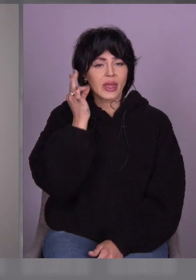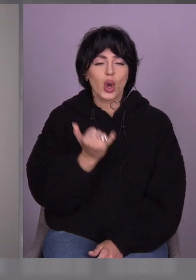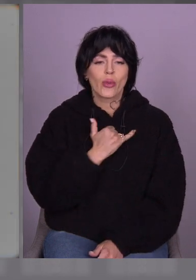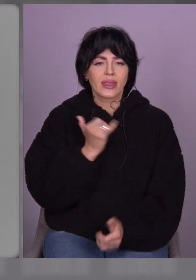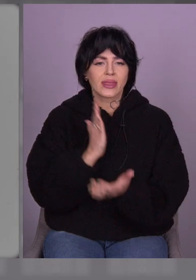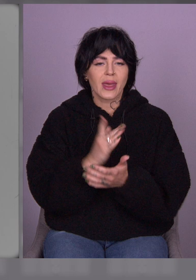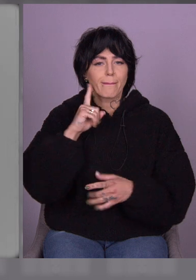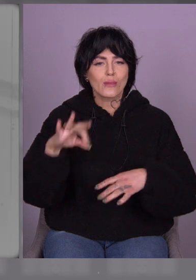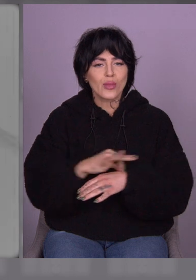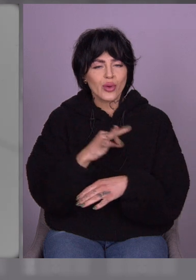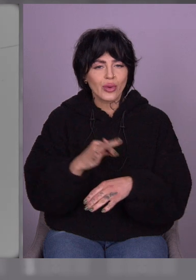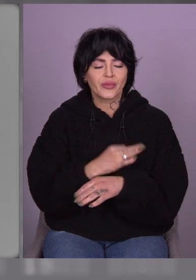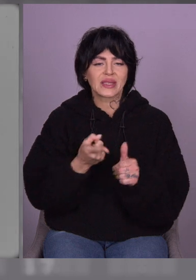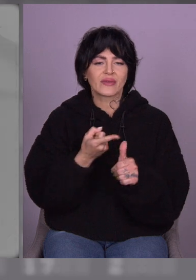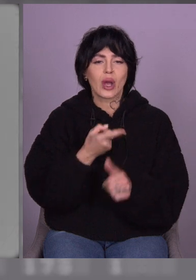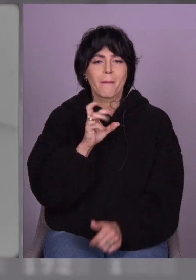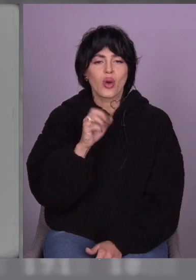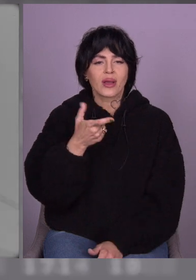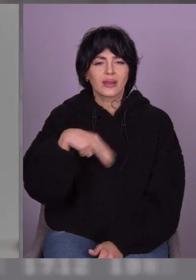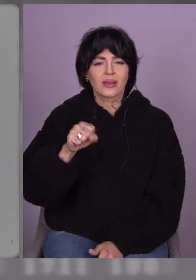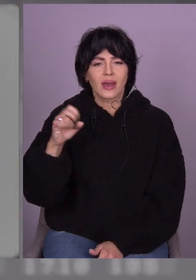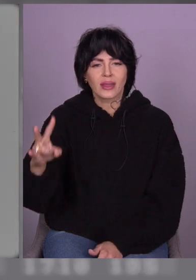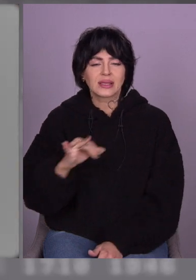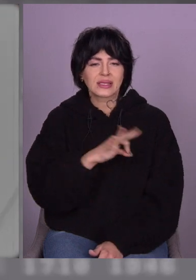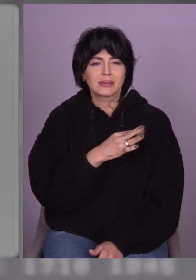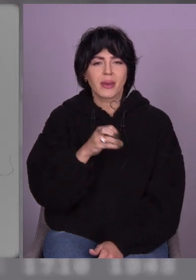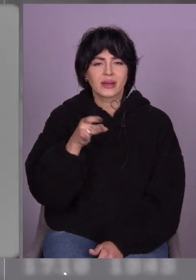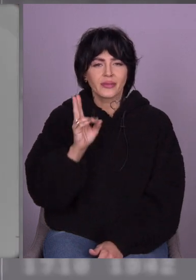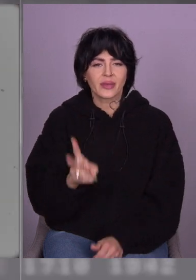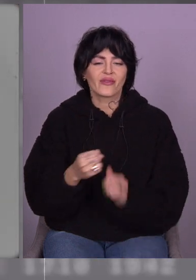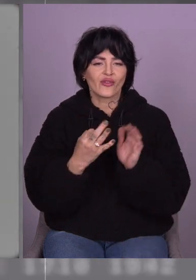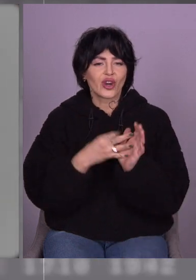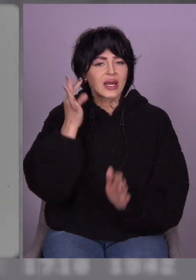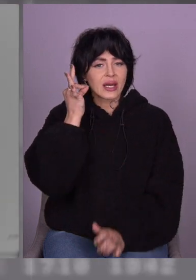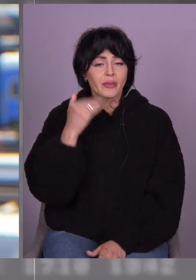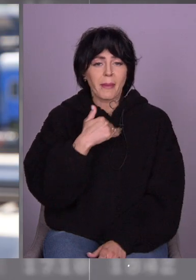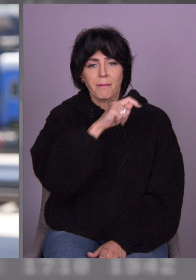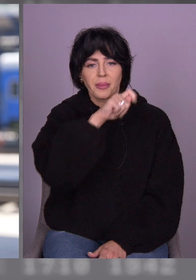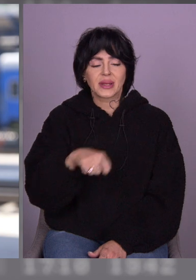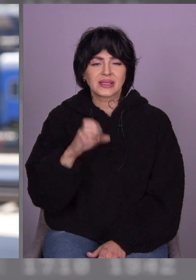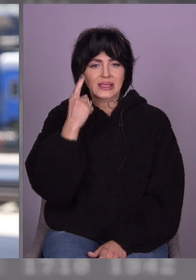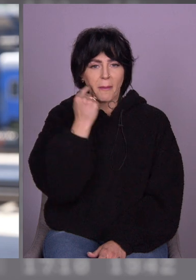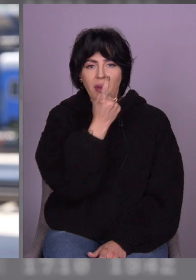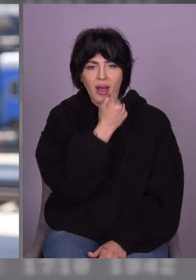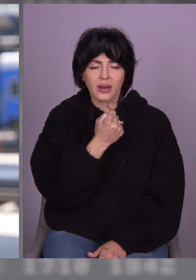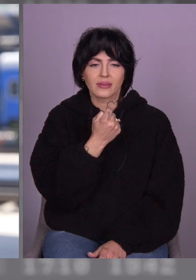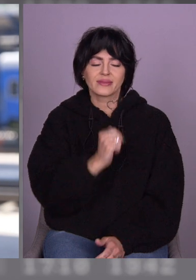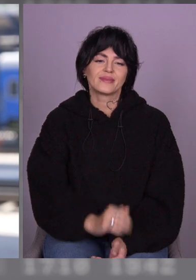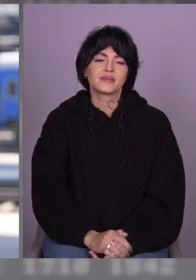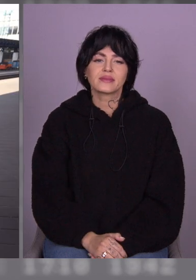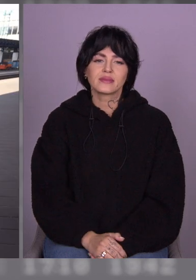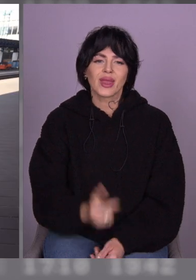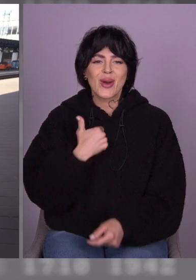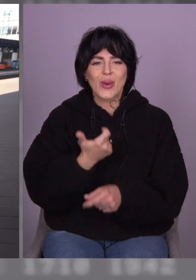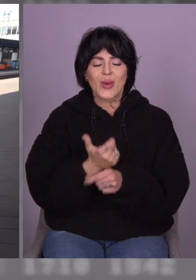чоловік, його звати Богдан, і син Марк, йому 17 років. Я приїхала з Іспанії. Приємно бачити твою